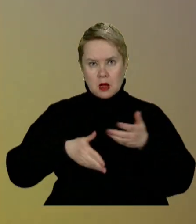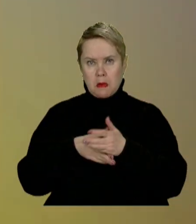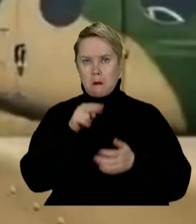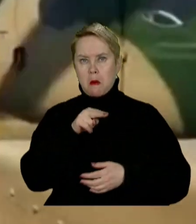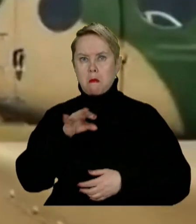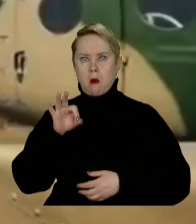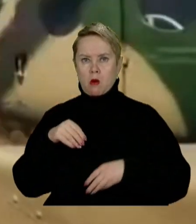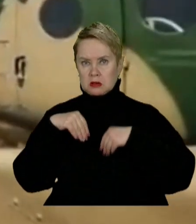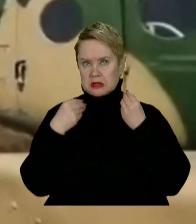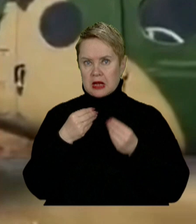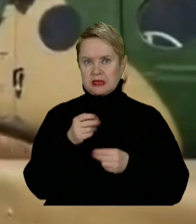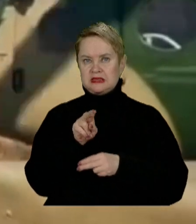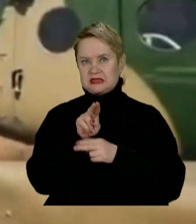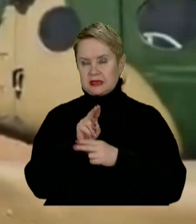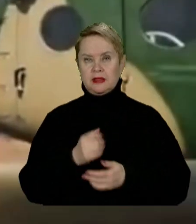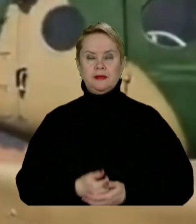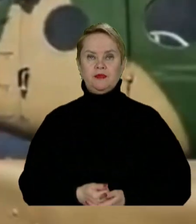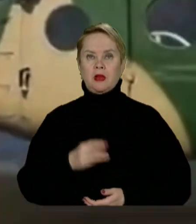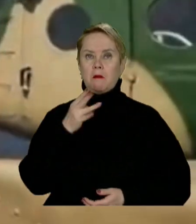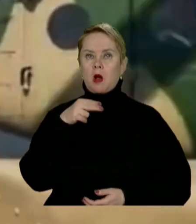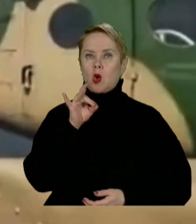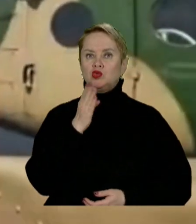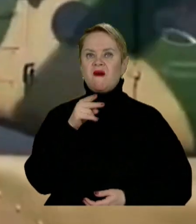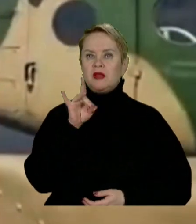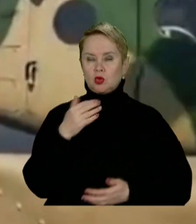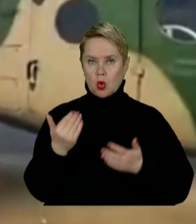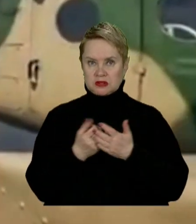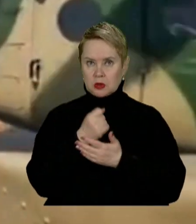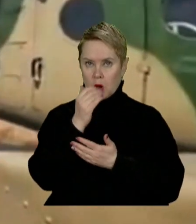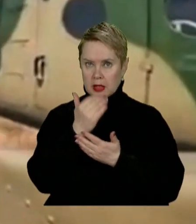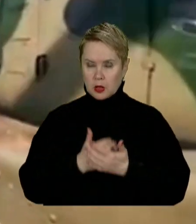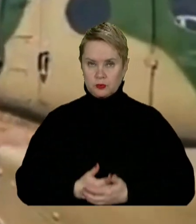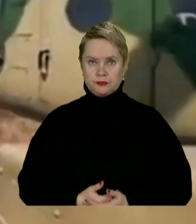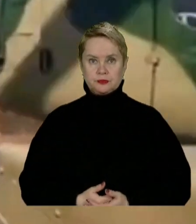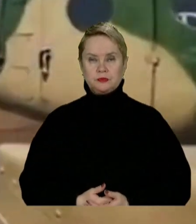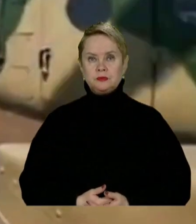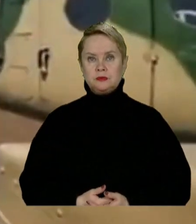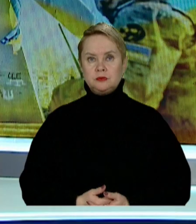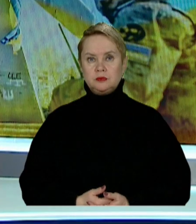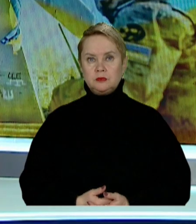ППО та санітними системами. Марко Ручка, Дмитро Вєтров, новини 11 каналу.